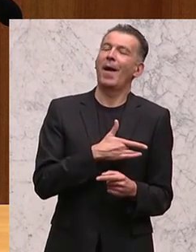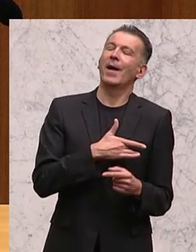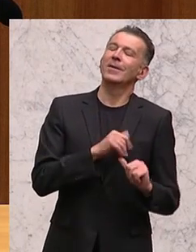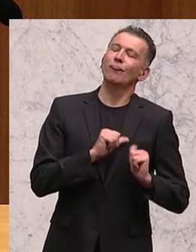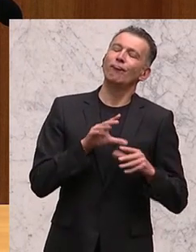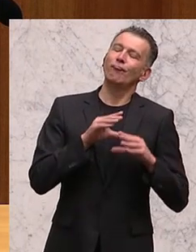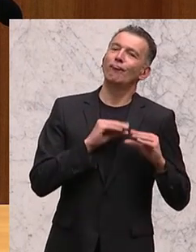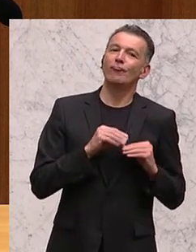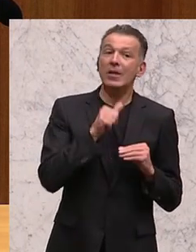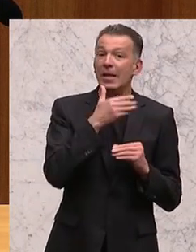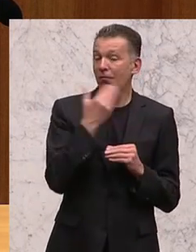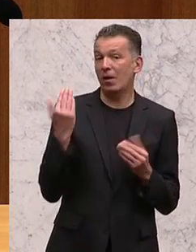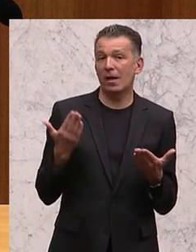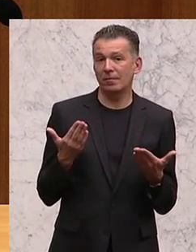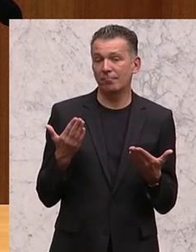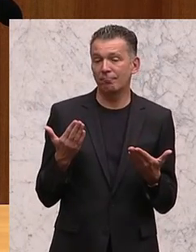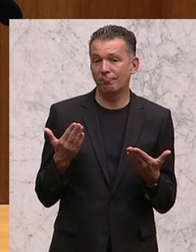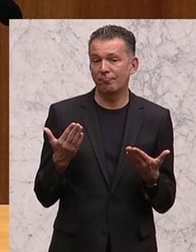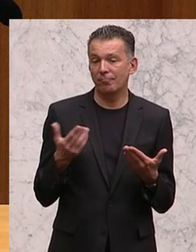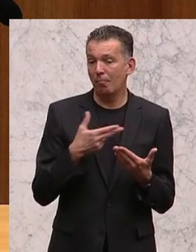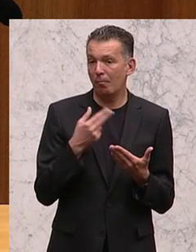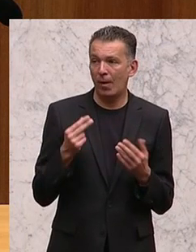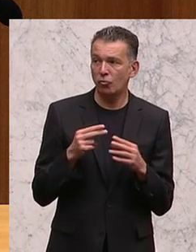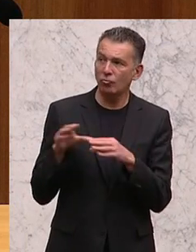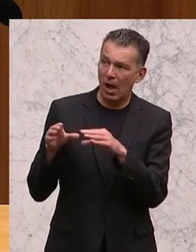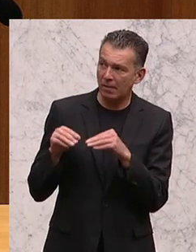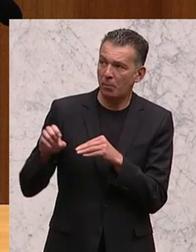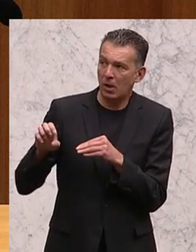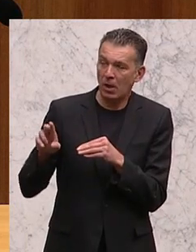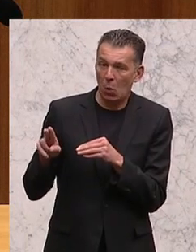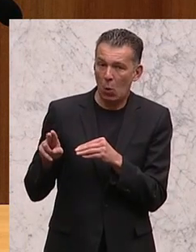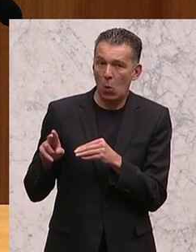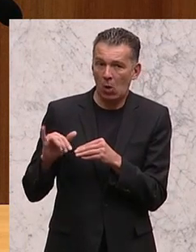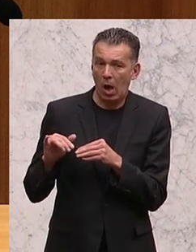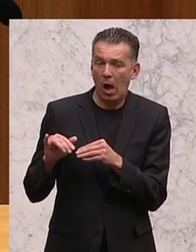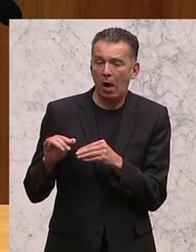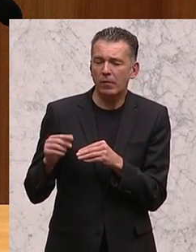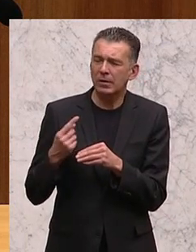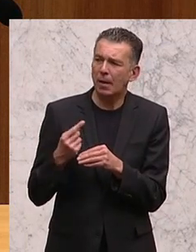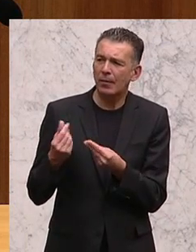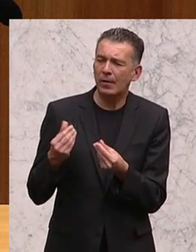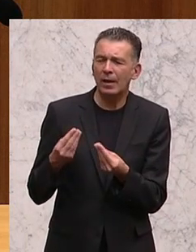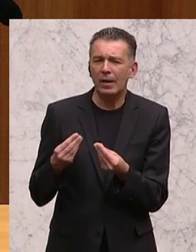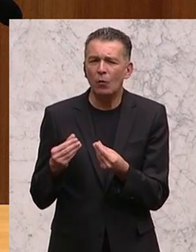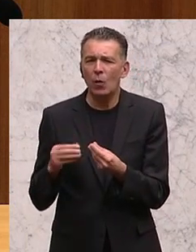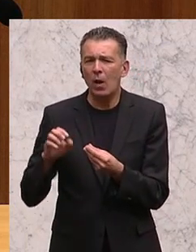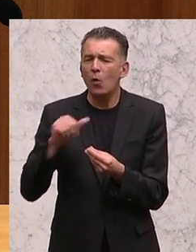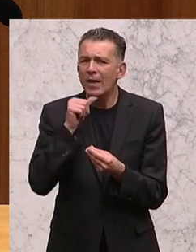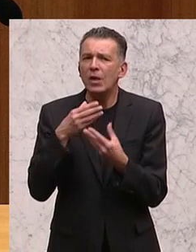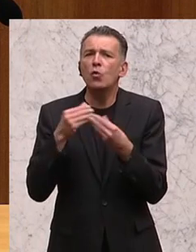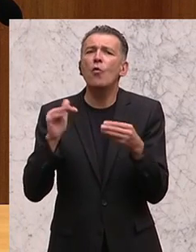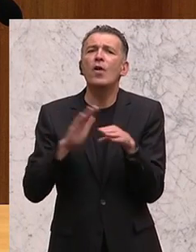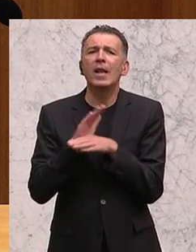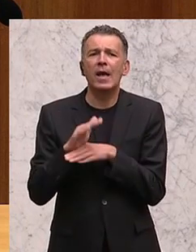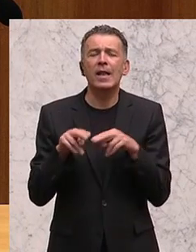vergessen. Die Akzeptanz wird dann nur so sein, wenn die Menschen das Gefühl haben, Europa regelt oder reguliert nicht so viel, lässt die